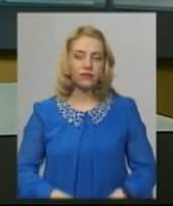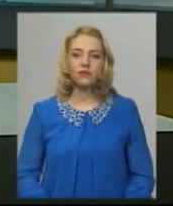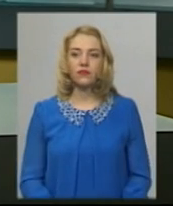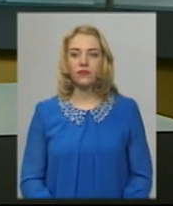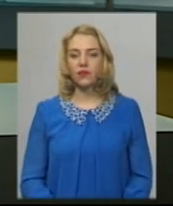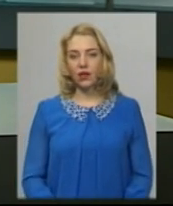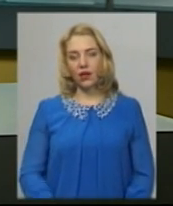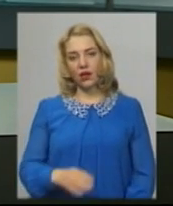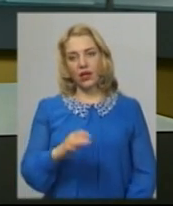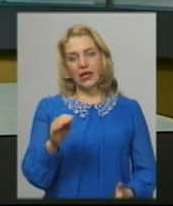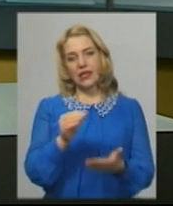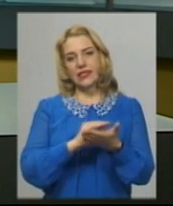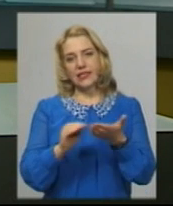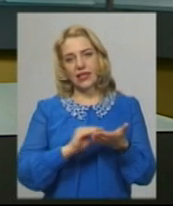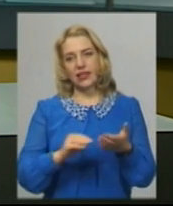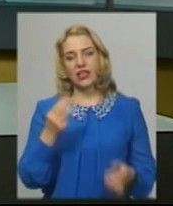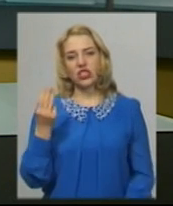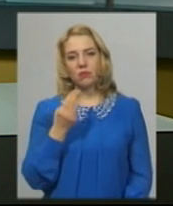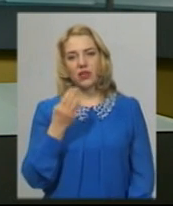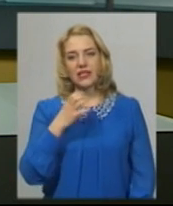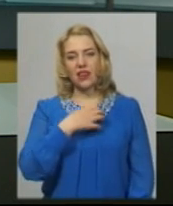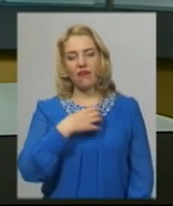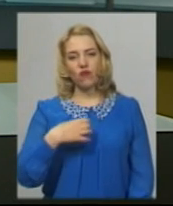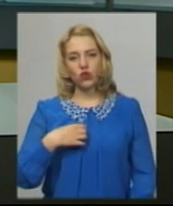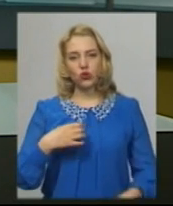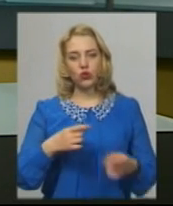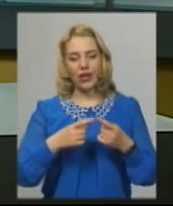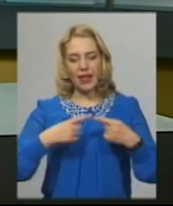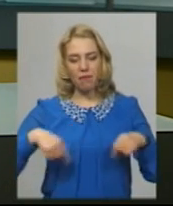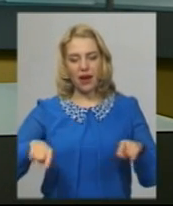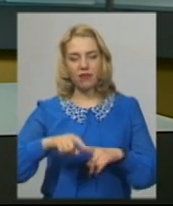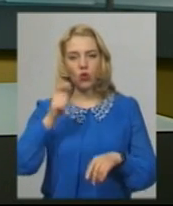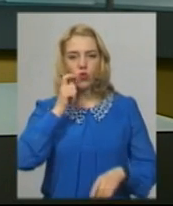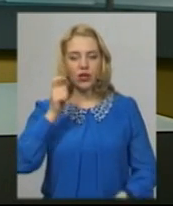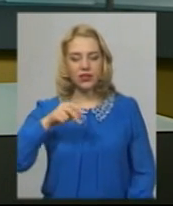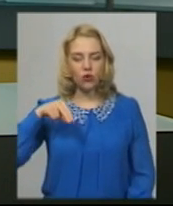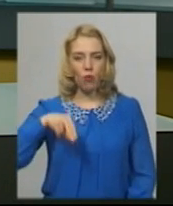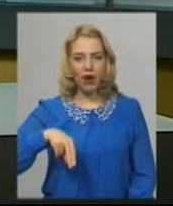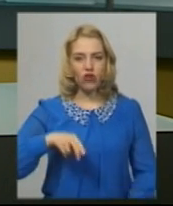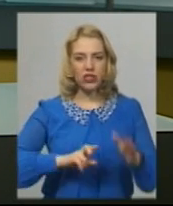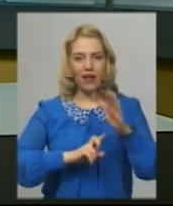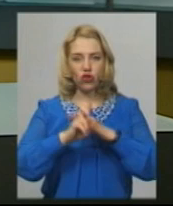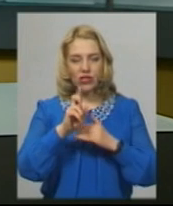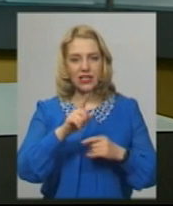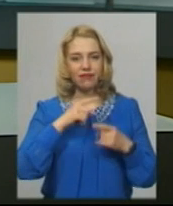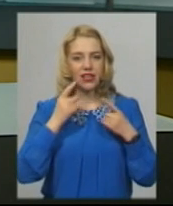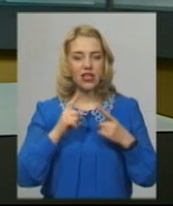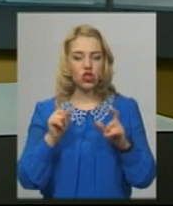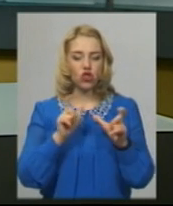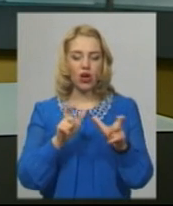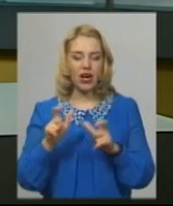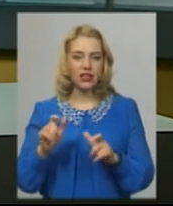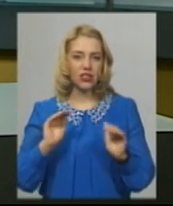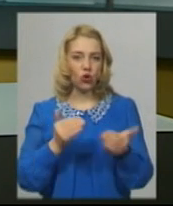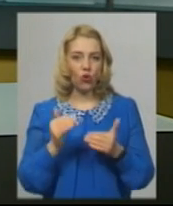Секретар Шепетівської і Славутської єпархії Української православної церкви Василь Івашенюк каже, карантинних обмежень